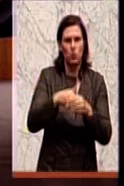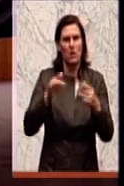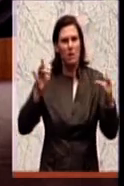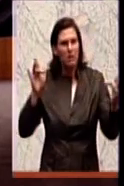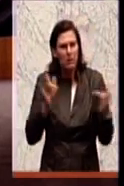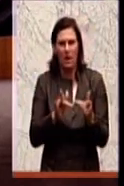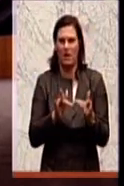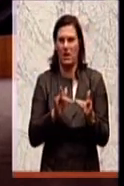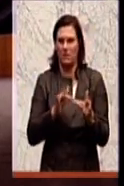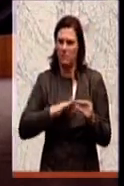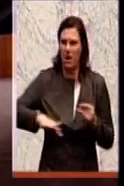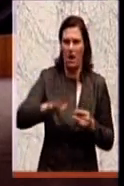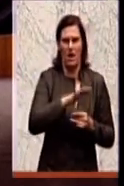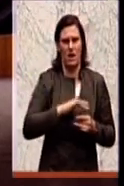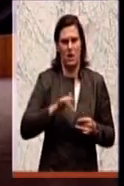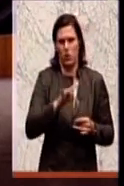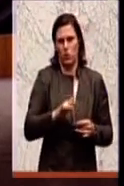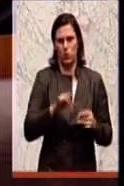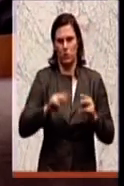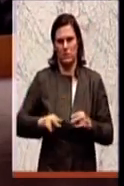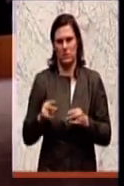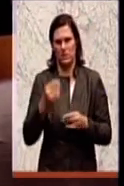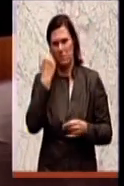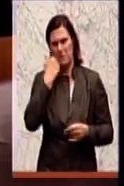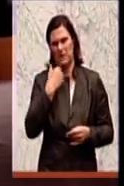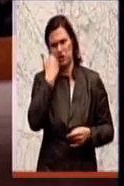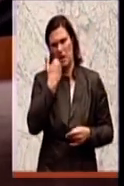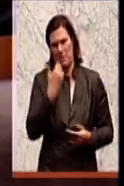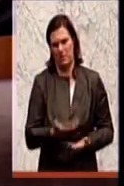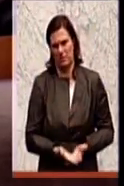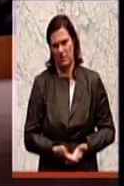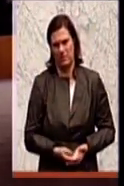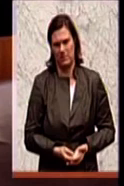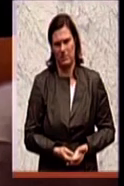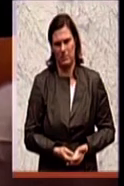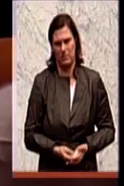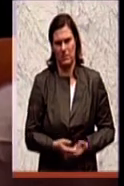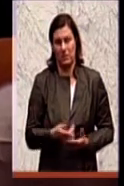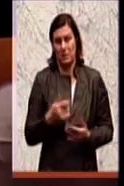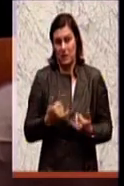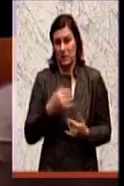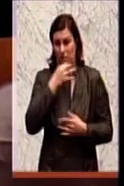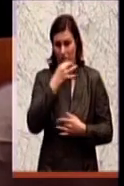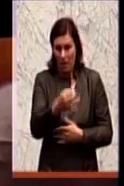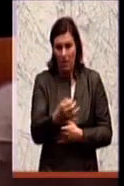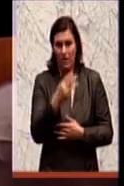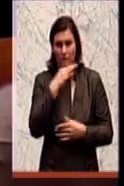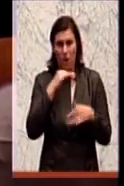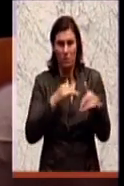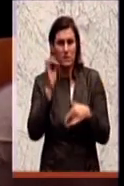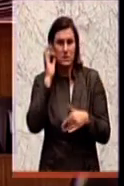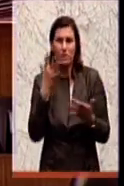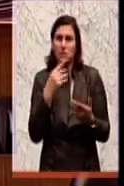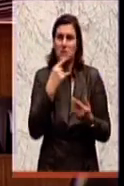kommen, dass sie nicht grundrechtskonform ist. Geniert euch da dafür. Aber ich kann ja nur Ihnen eine Frage stellen, Frau Ministerin. Was sagen Sie denn jetzt dazu,